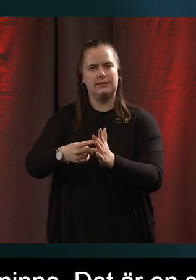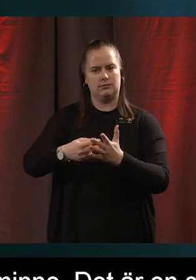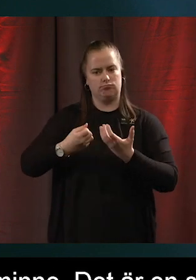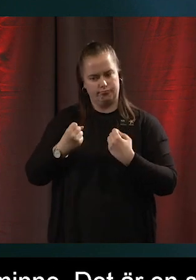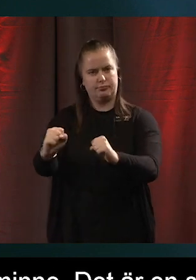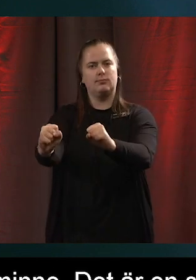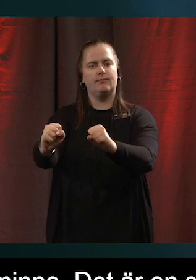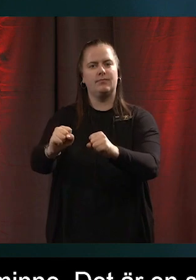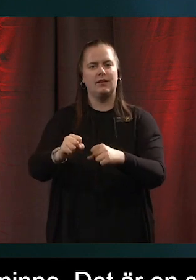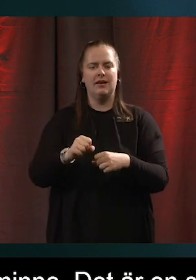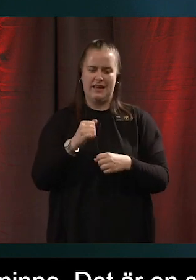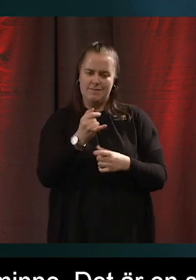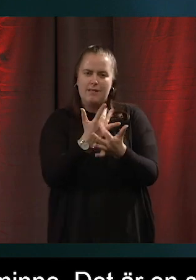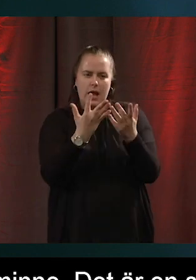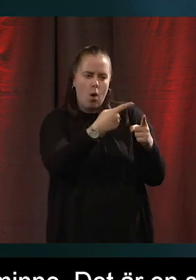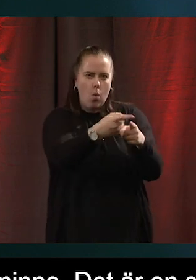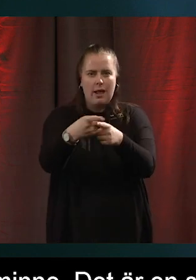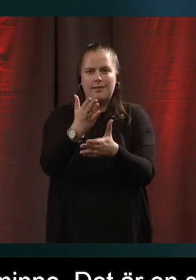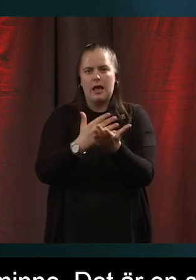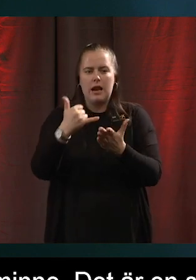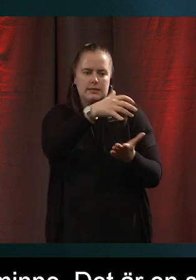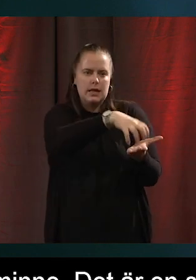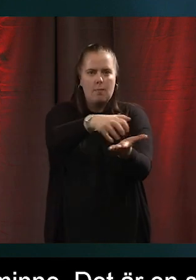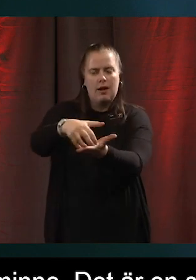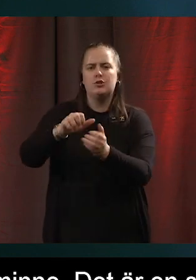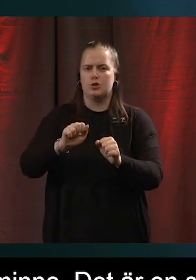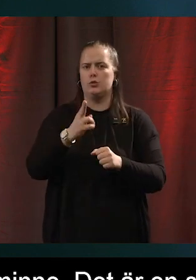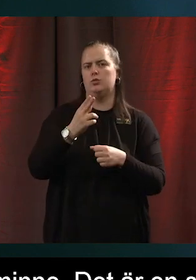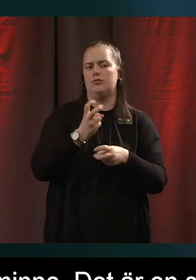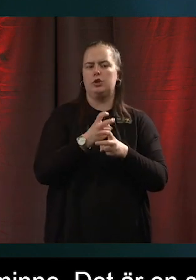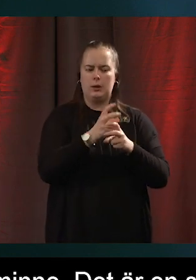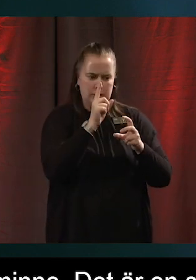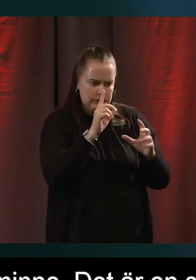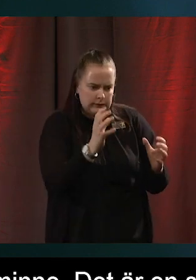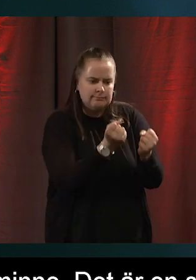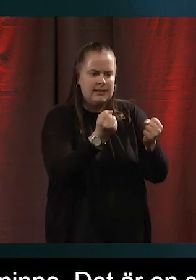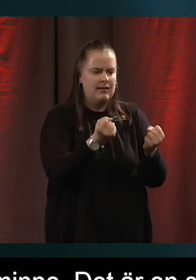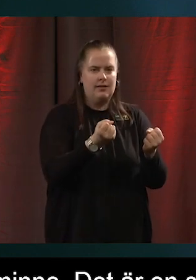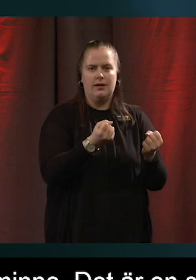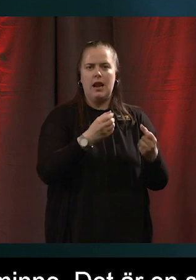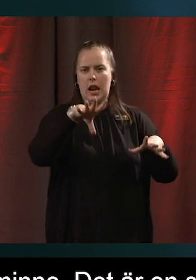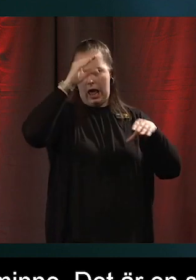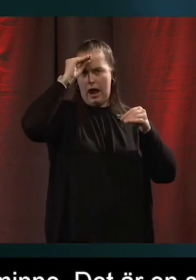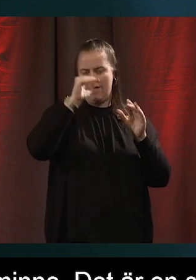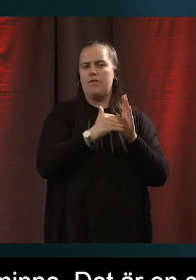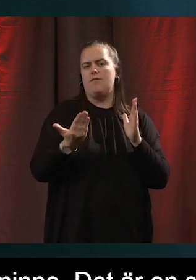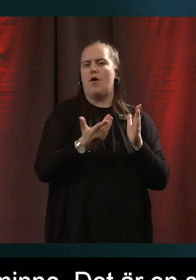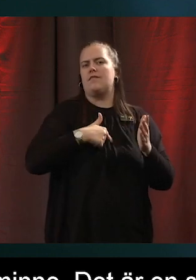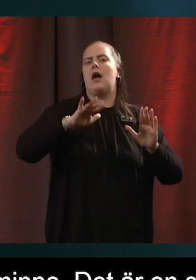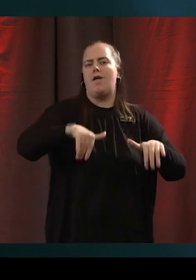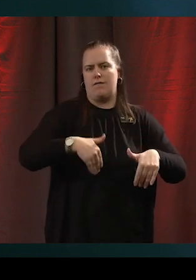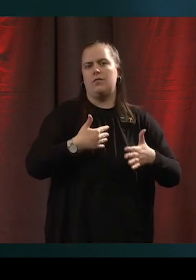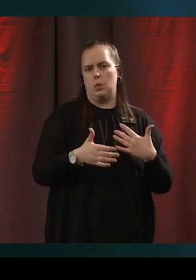samhällssektorer försöka lära av vad vi har gjort nu. Det känns ju oerhört an i läget. Okej om vi har gjort